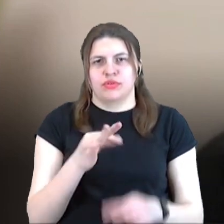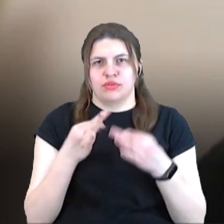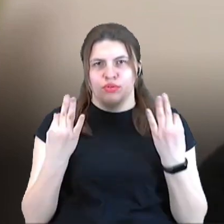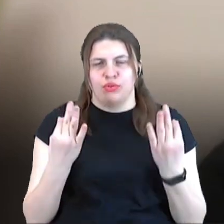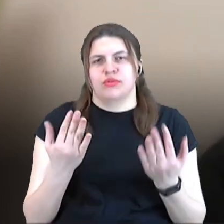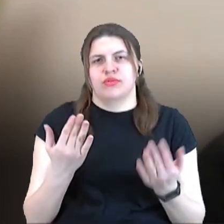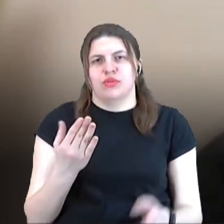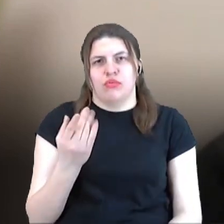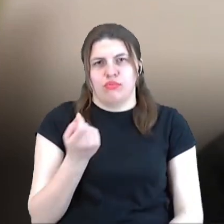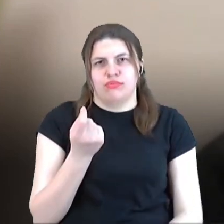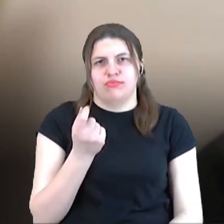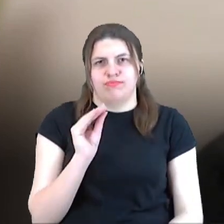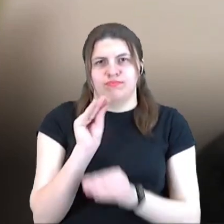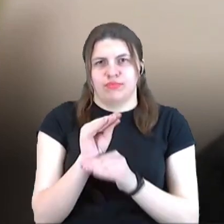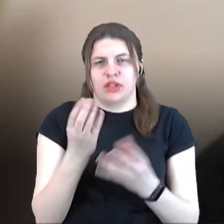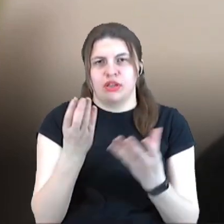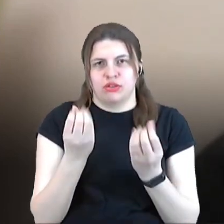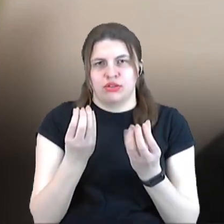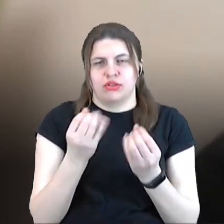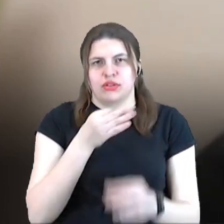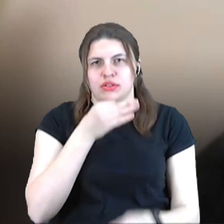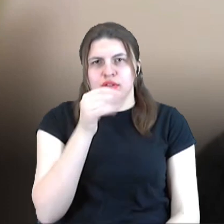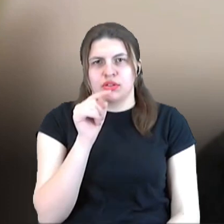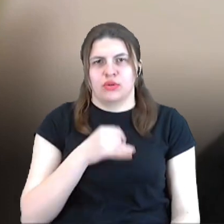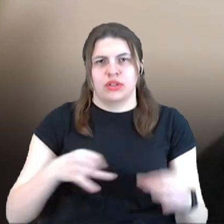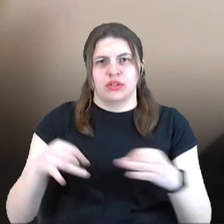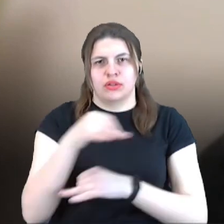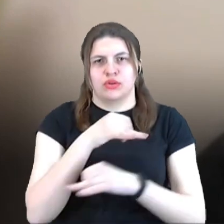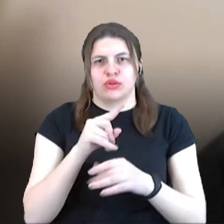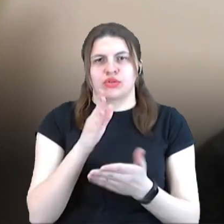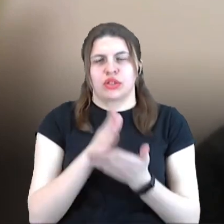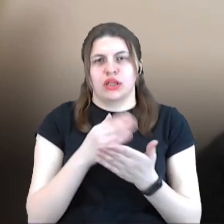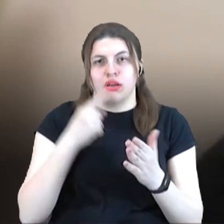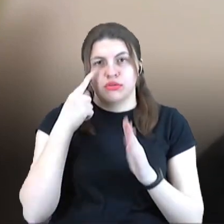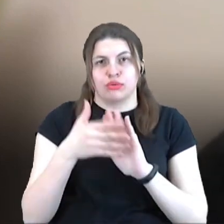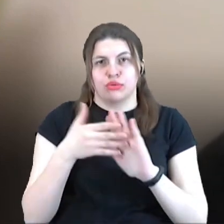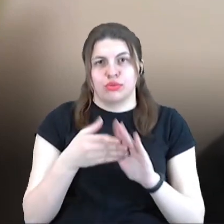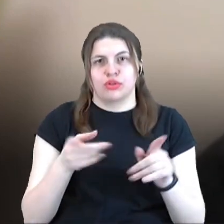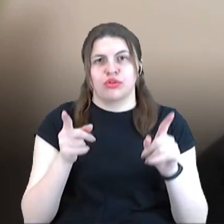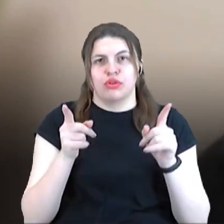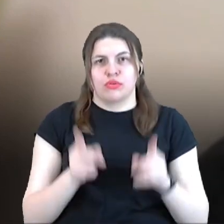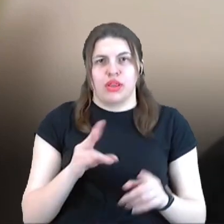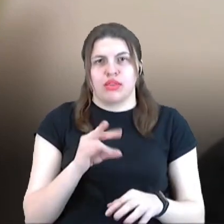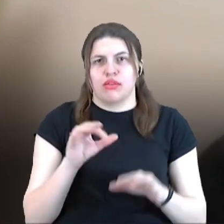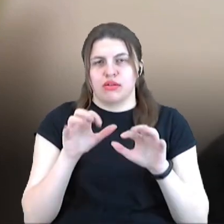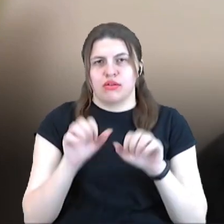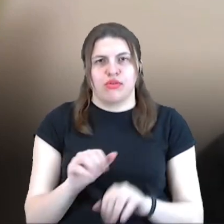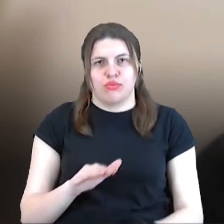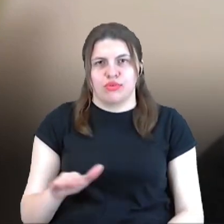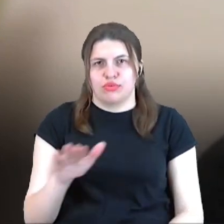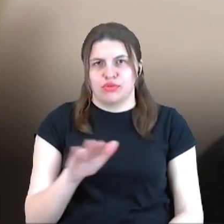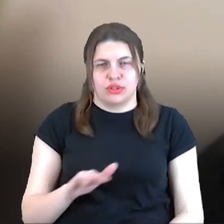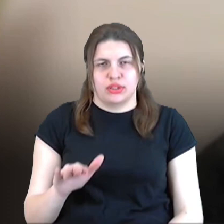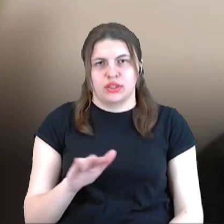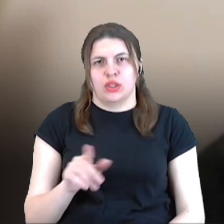зробити. З тої дискусії, яка зараз є, я розумію, що насправді на неокупованій частині Донецької, Луганської областей